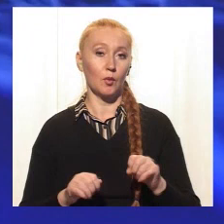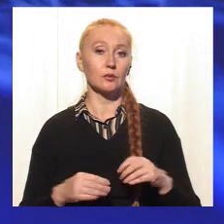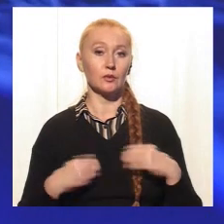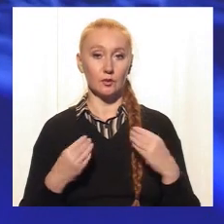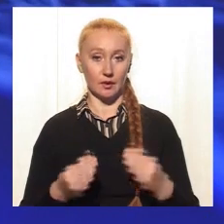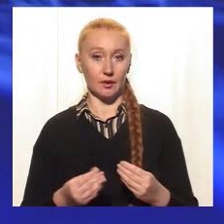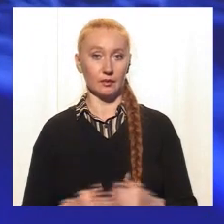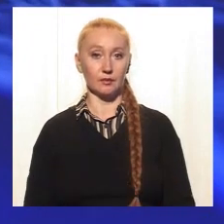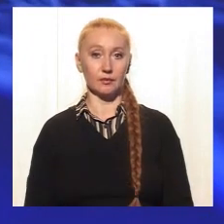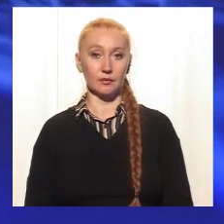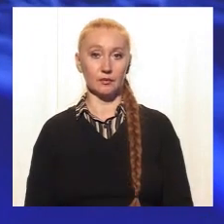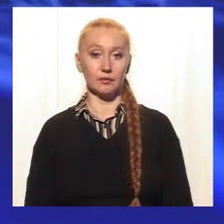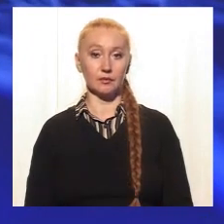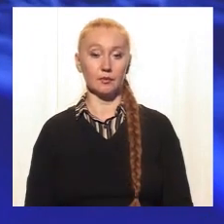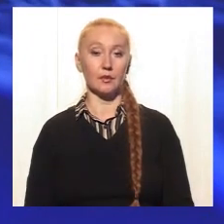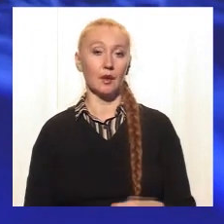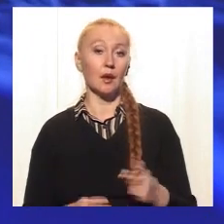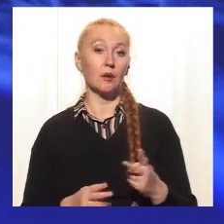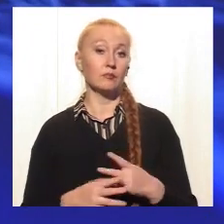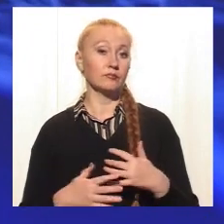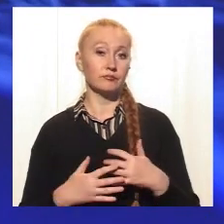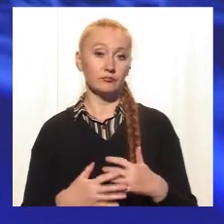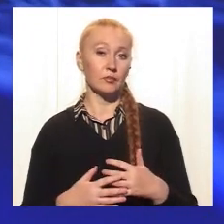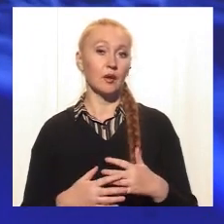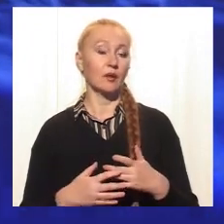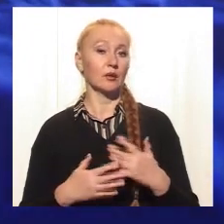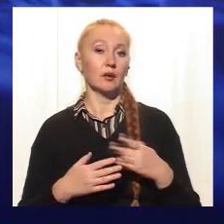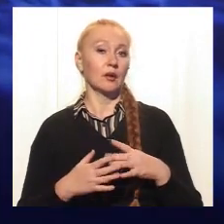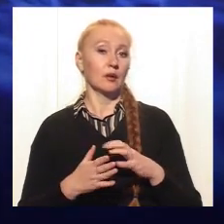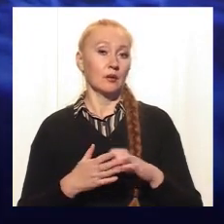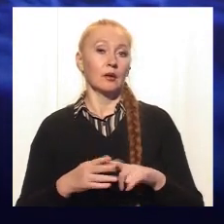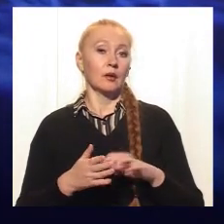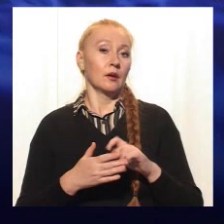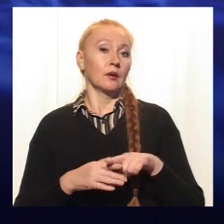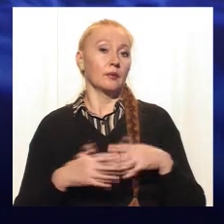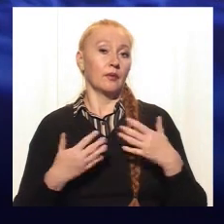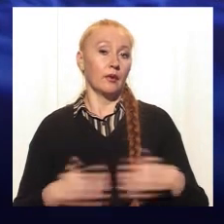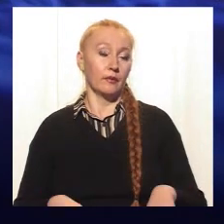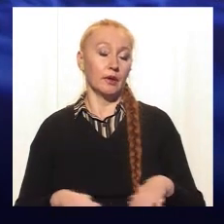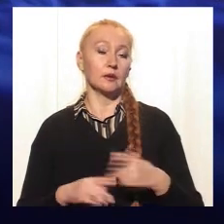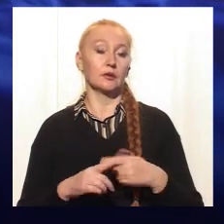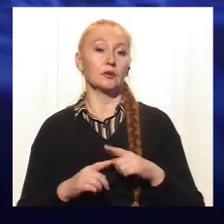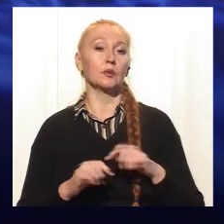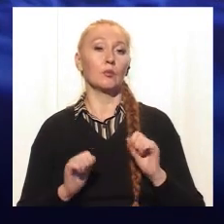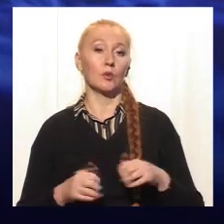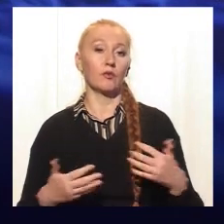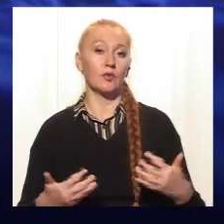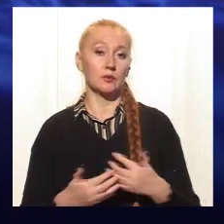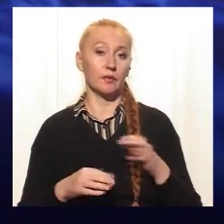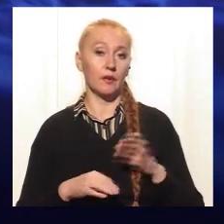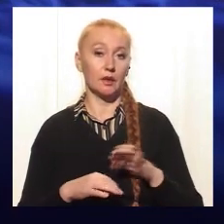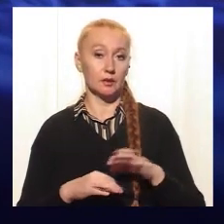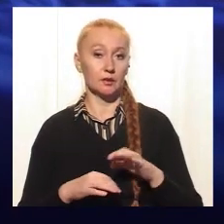привести і к тому же і бесплодію, і невынашивання у женщин, і к воспалітельним